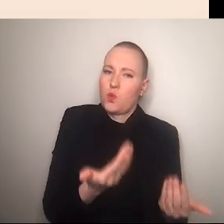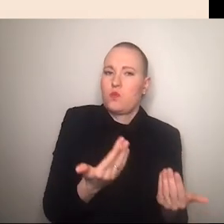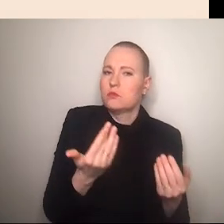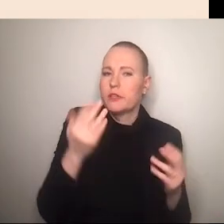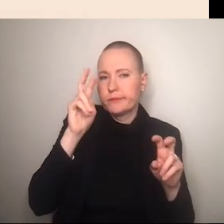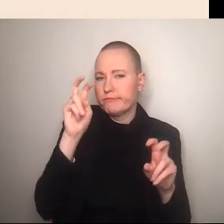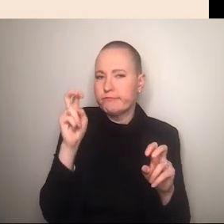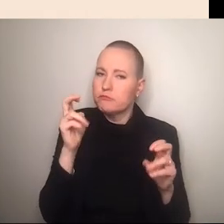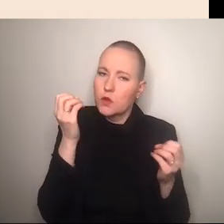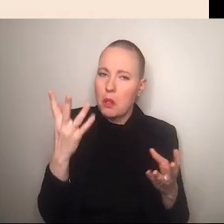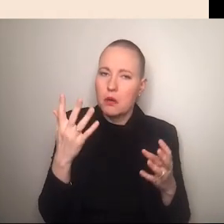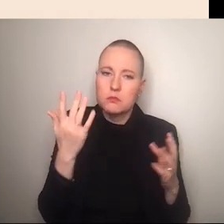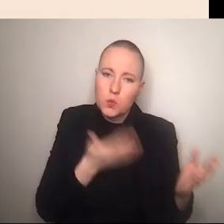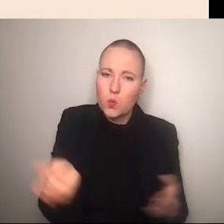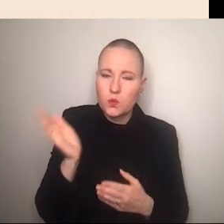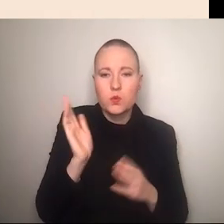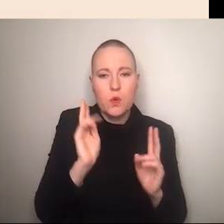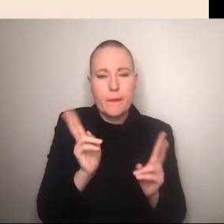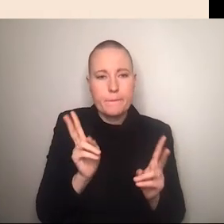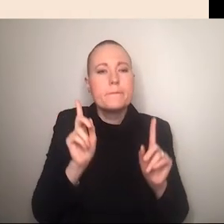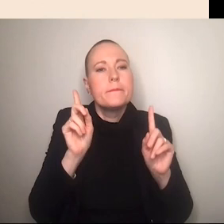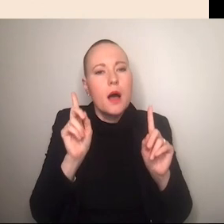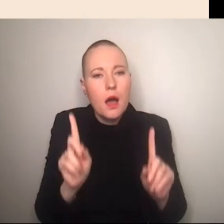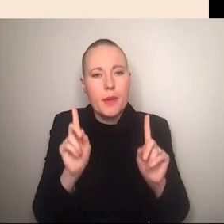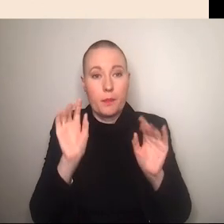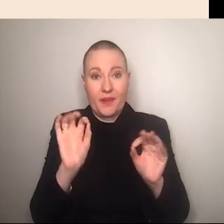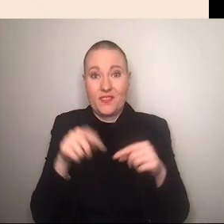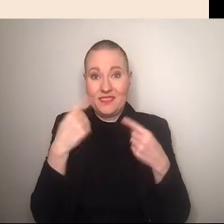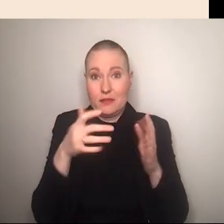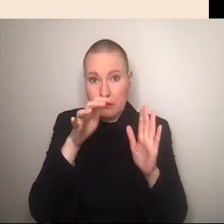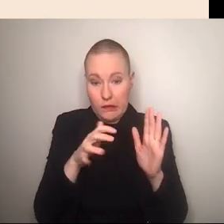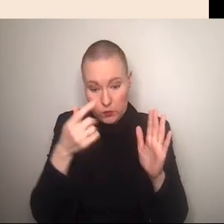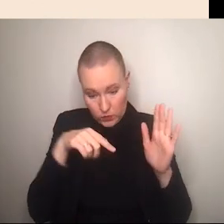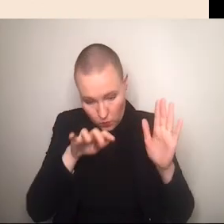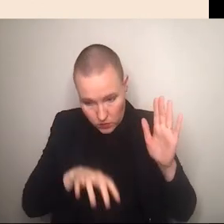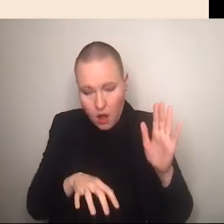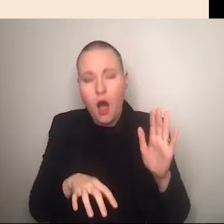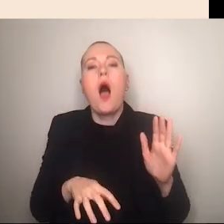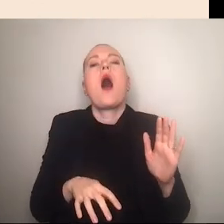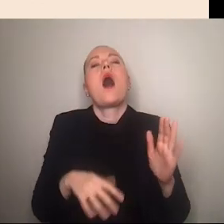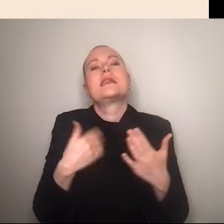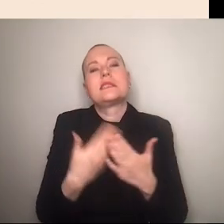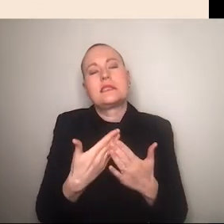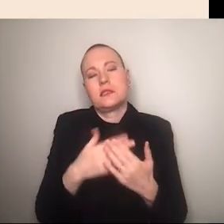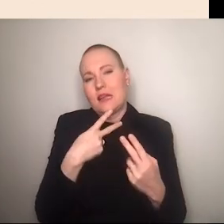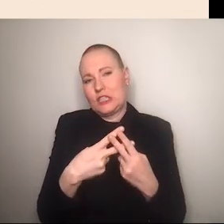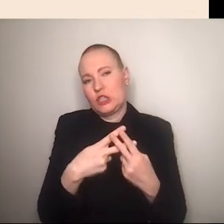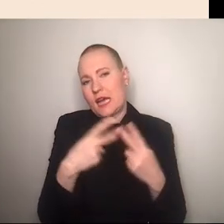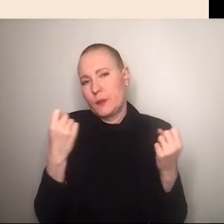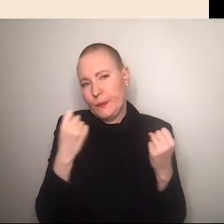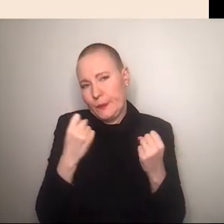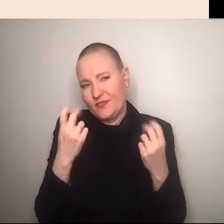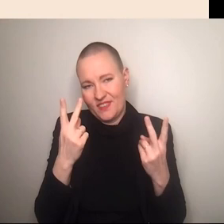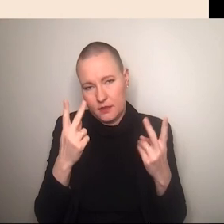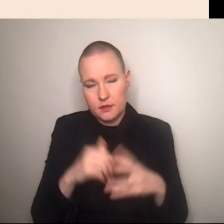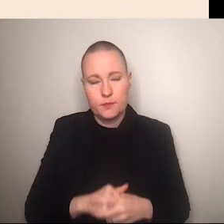textbeschreibung sozusagen die sehen wir hier auf dieser nächsten folie und in der spielen vor allem hashtags eine entscheidende rolle